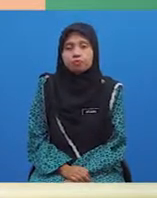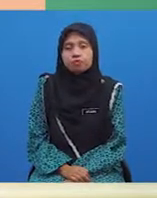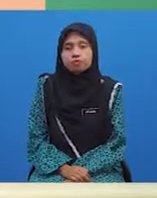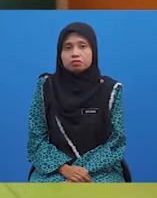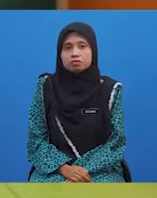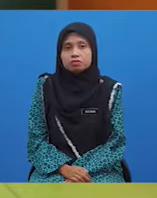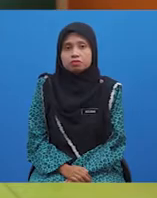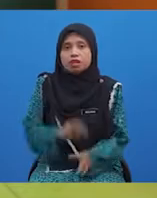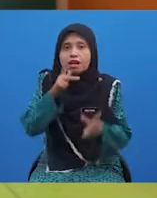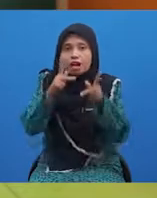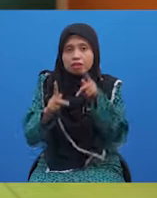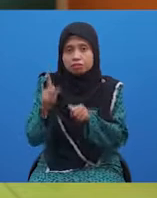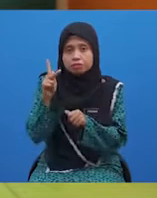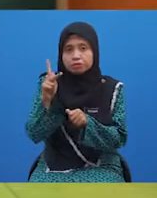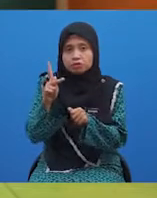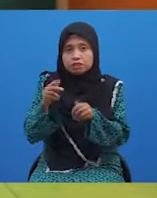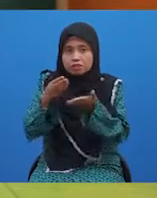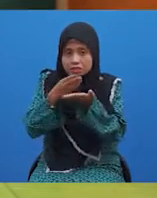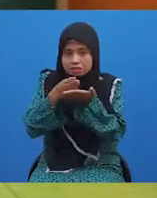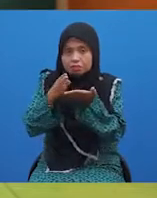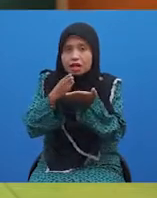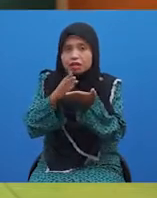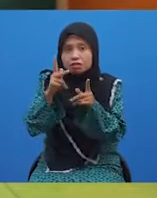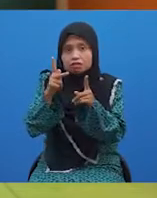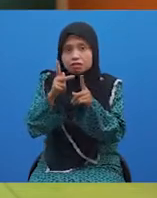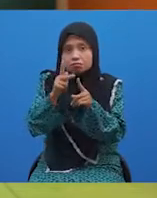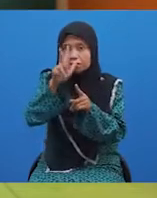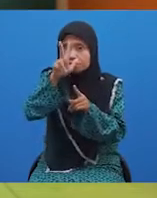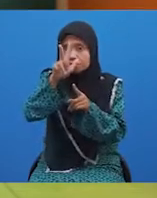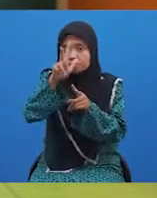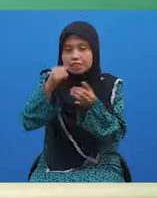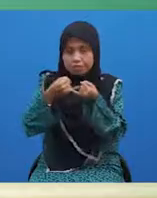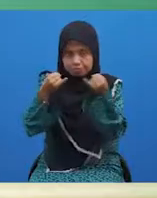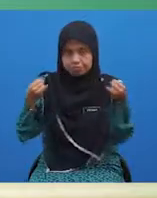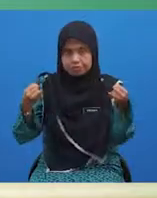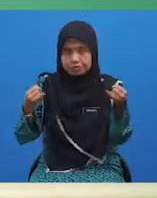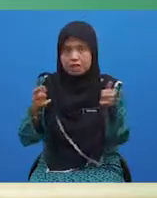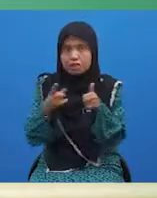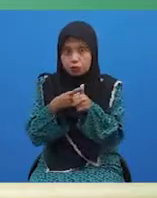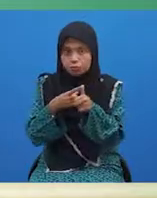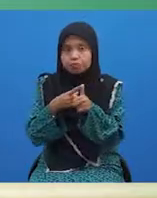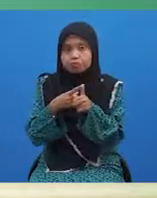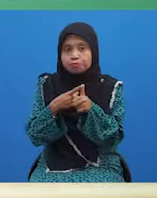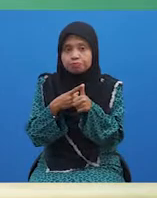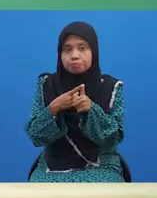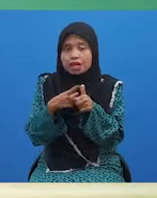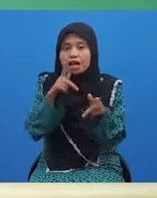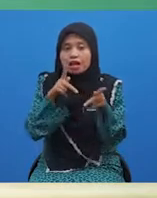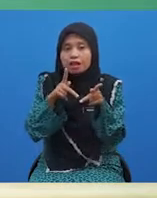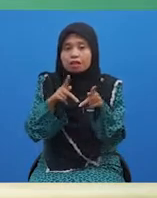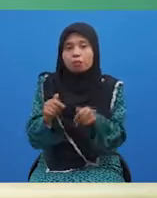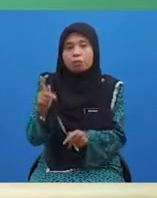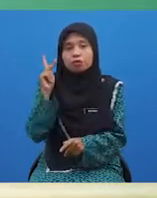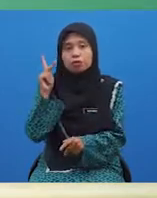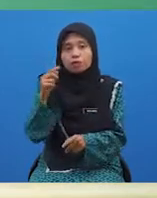Kata penguat terbahagi kepada tiga jenis iaitu satu kata